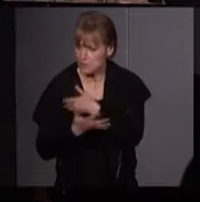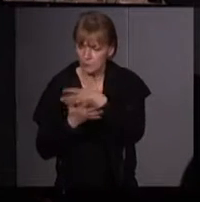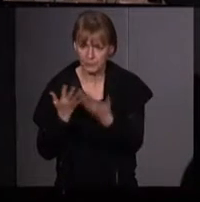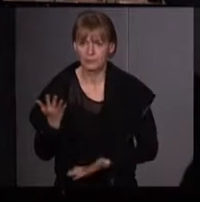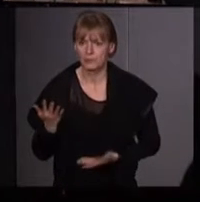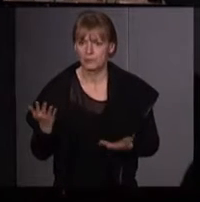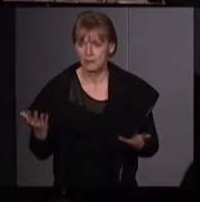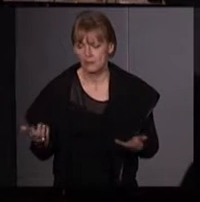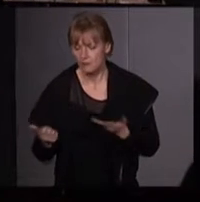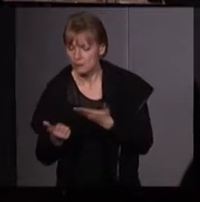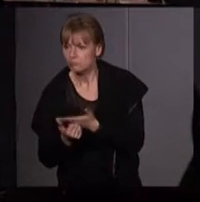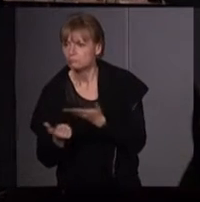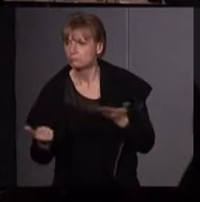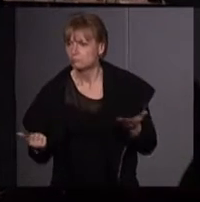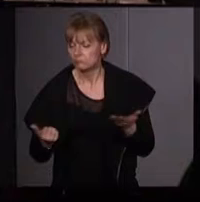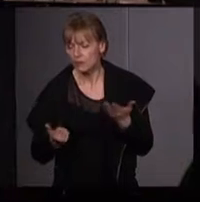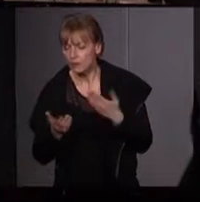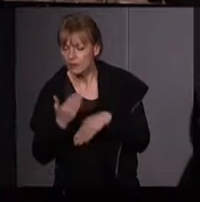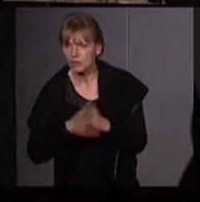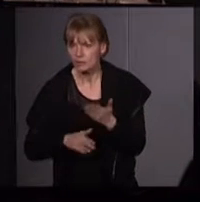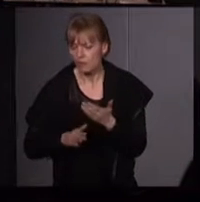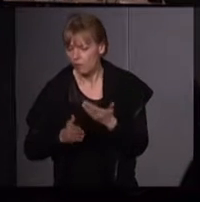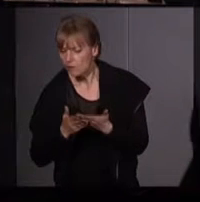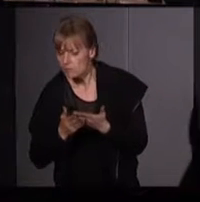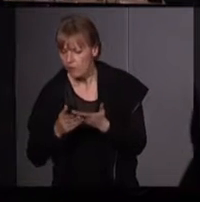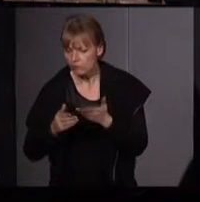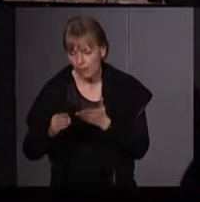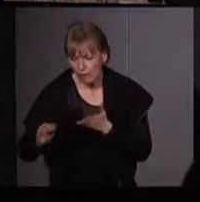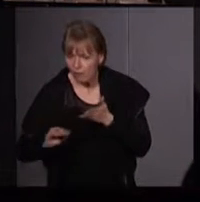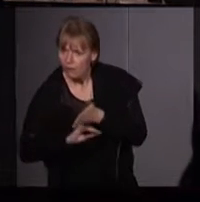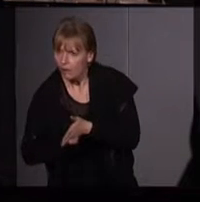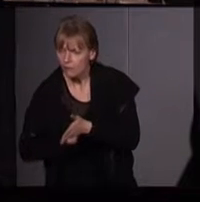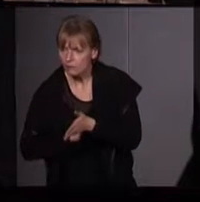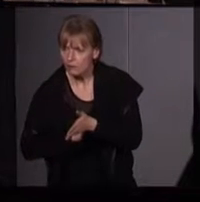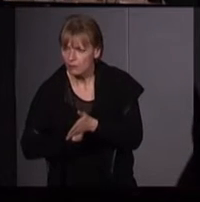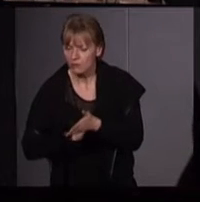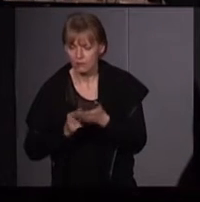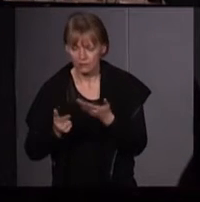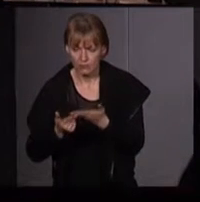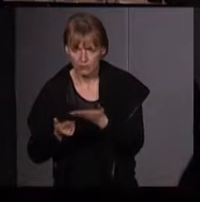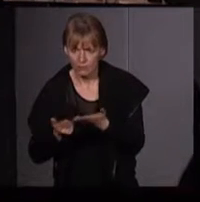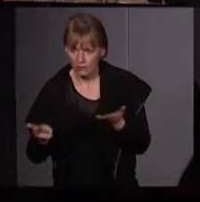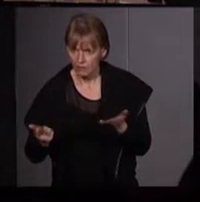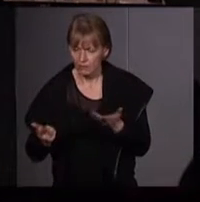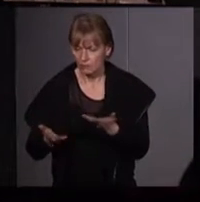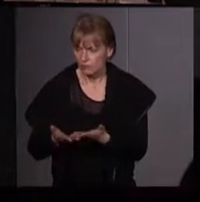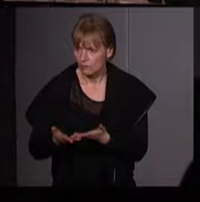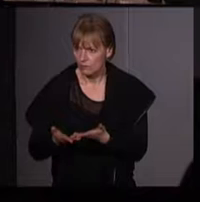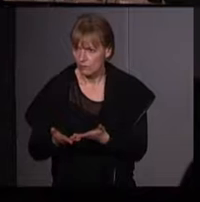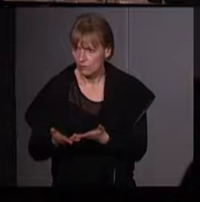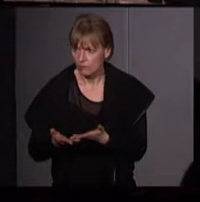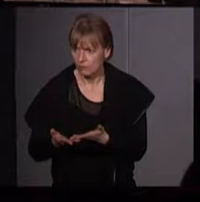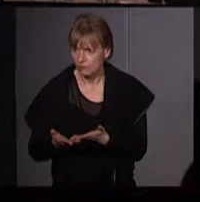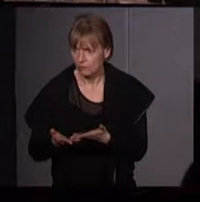sortes. Elles pénétraient dans la propriété, donc du trespassing. Elles faisaient obstacles ou des...